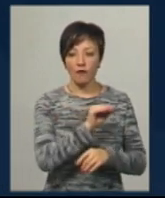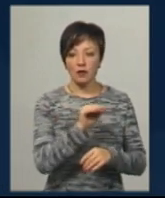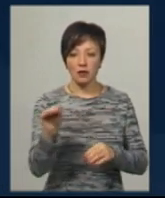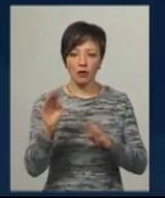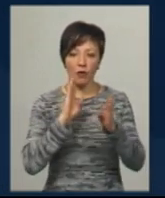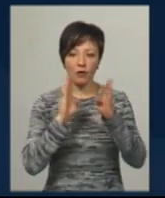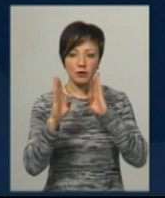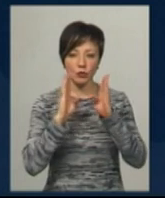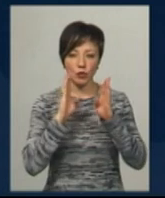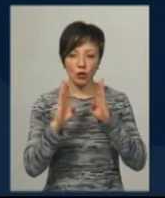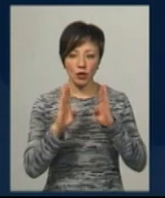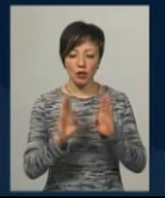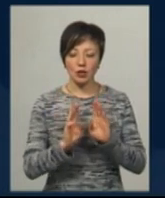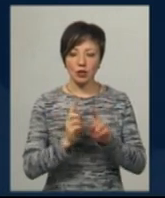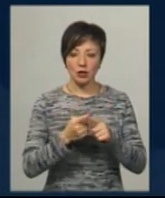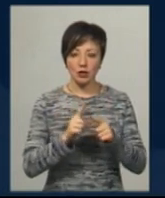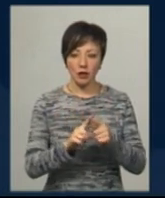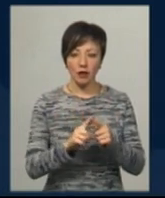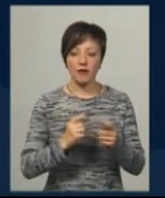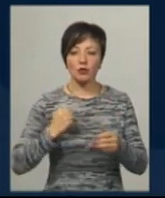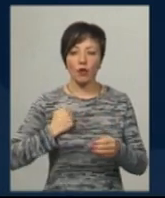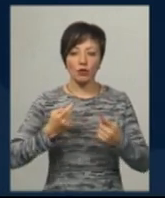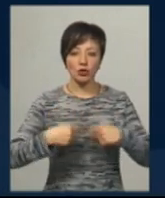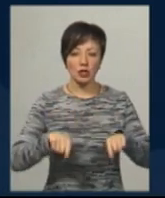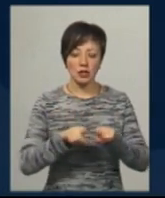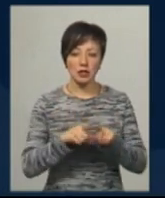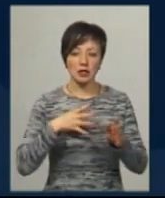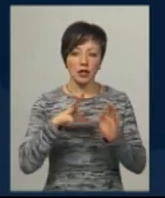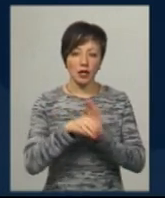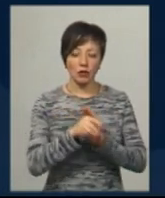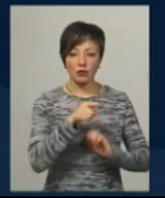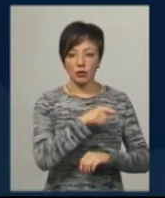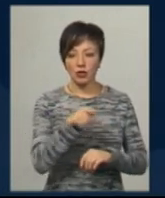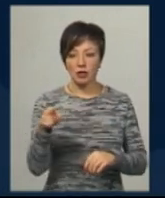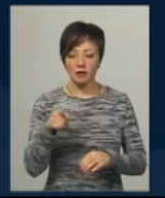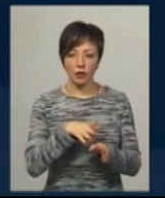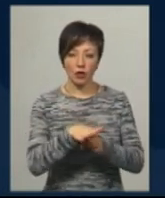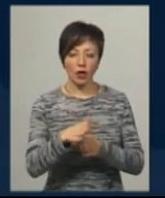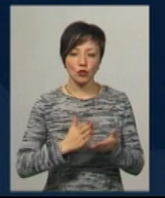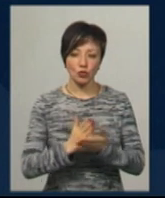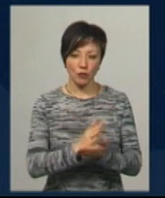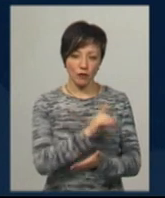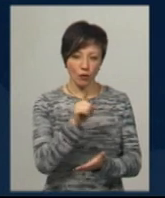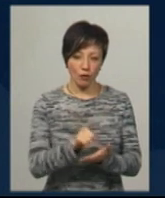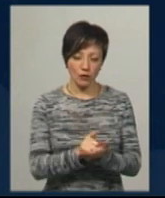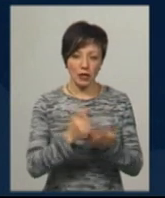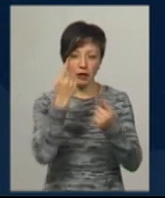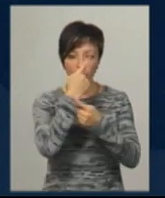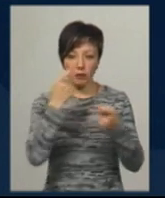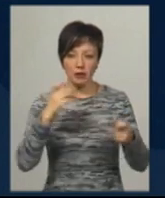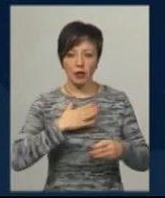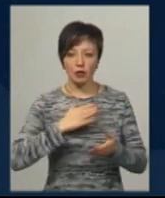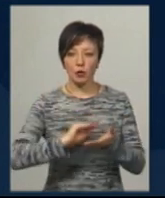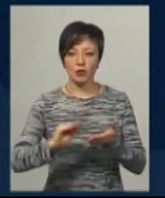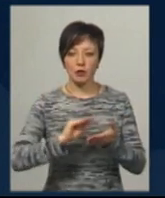фейсбук-сторінці військової частини, де служив Богдан Шацький. Загинув чоловік під час виконання службових обов'язків. Інформацію нашим